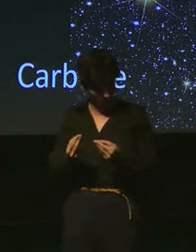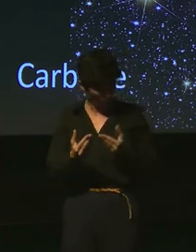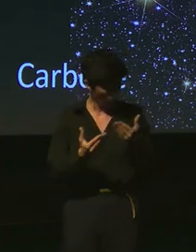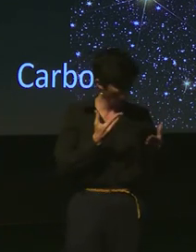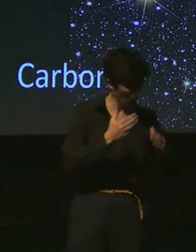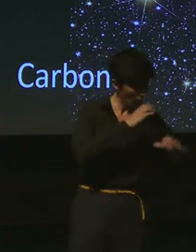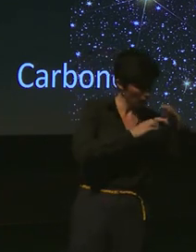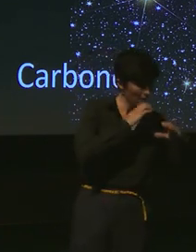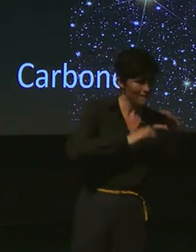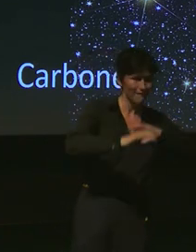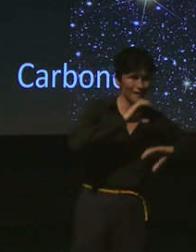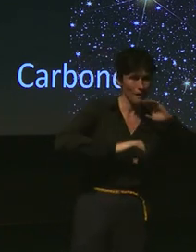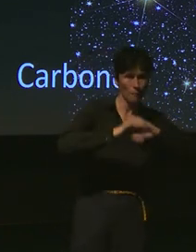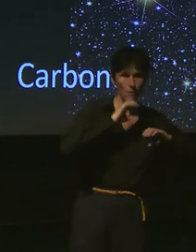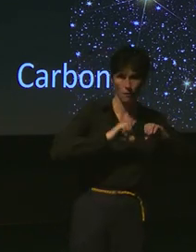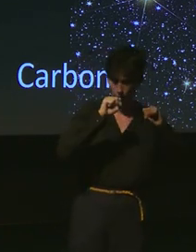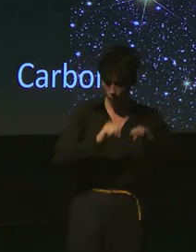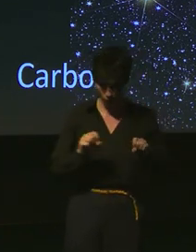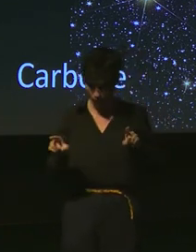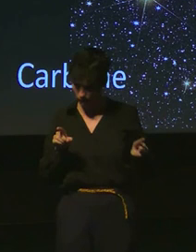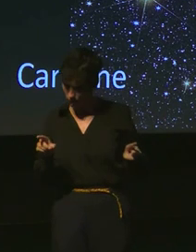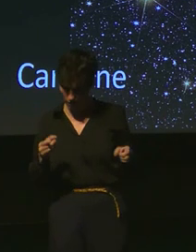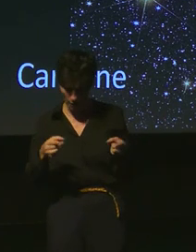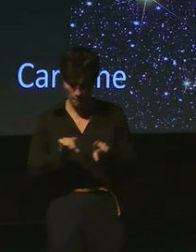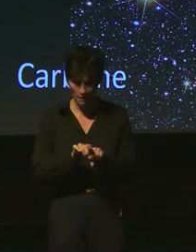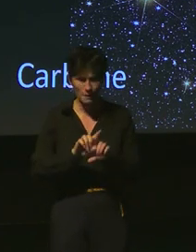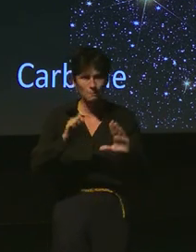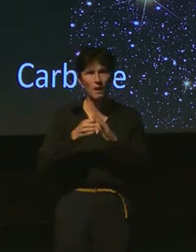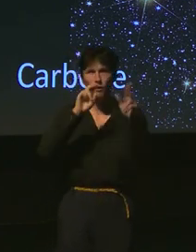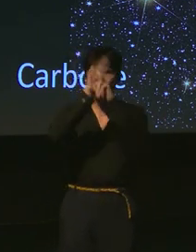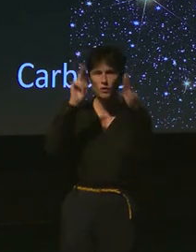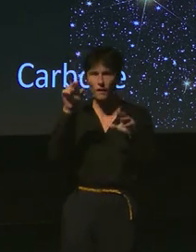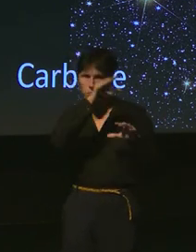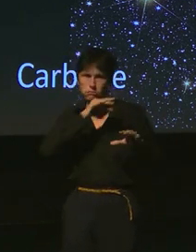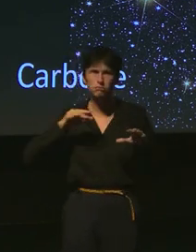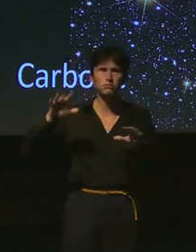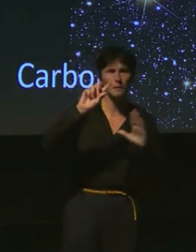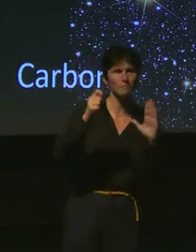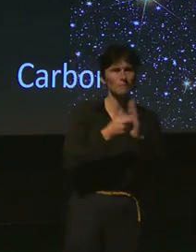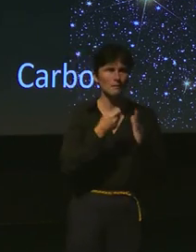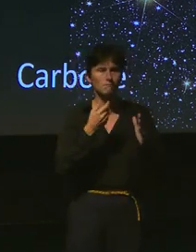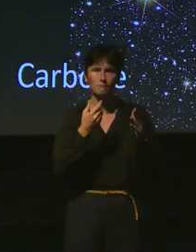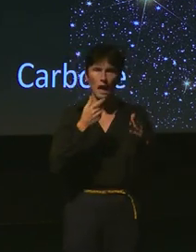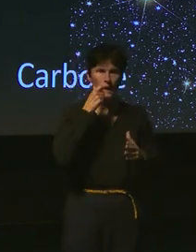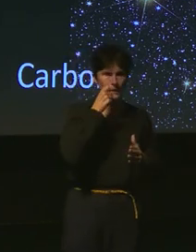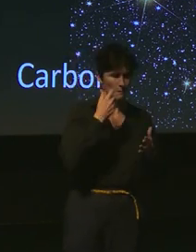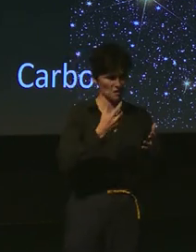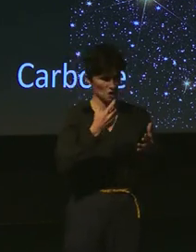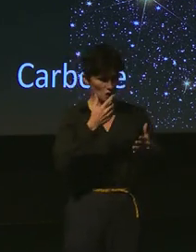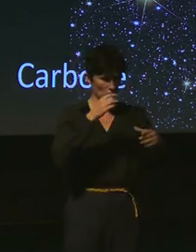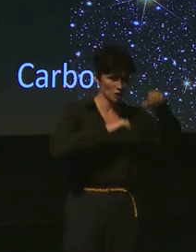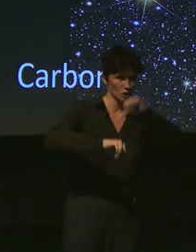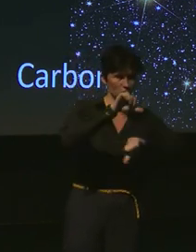en fait quand on regarde dans l'univers les espèces chimiques que l'on détecte actuellement il y a